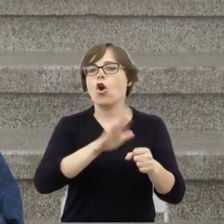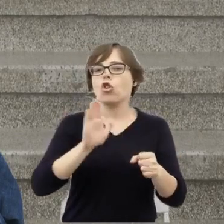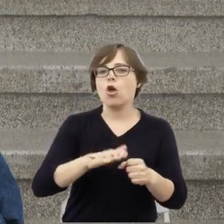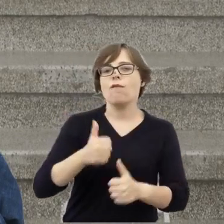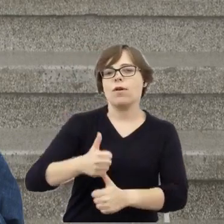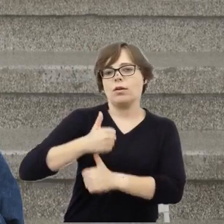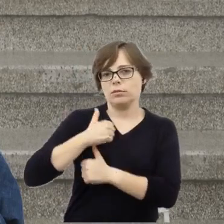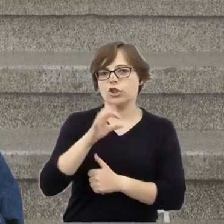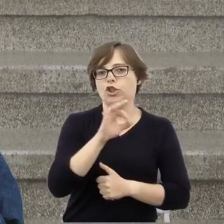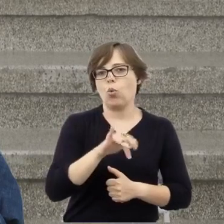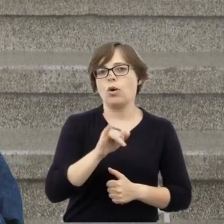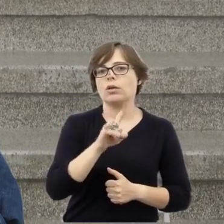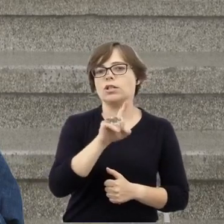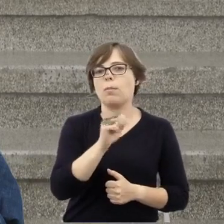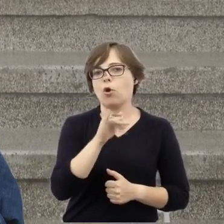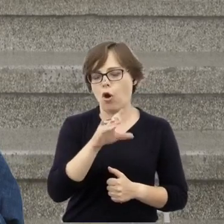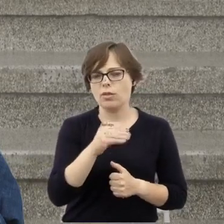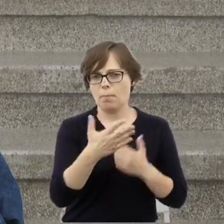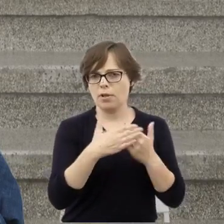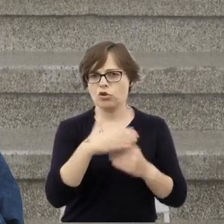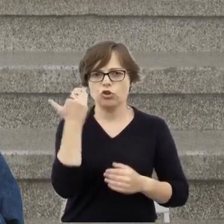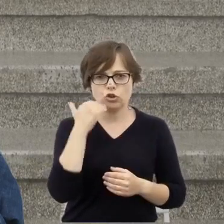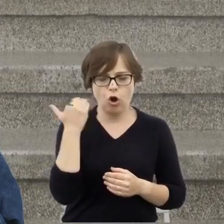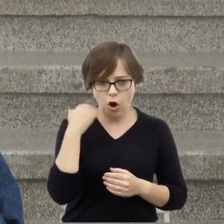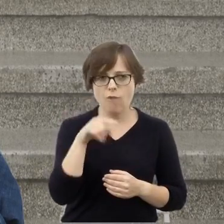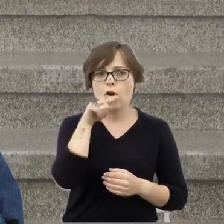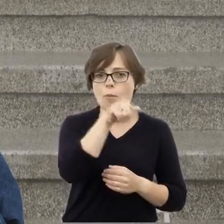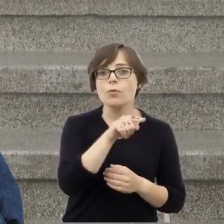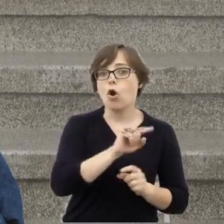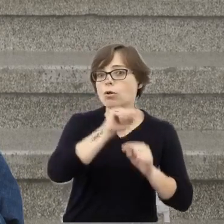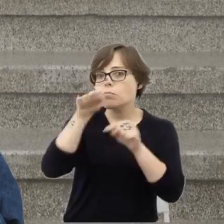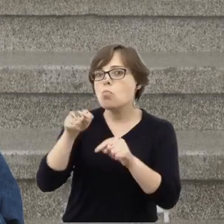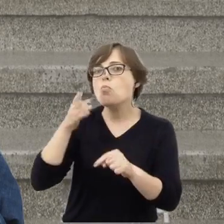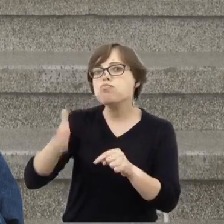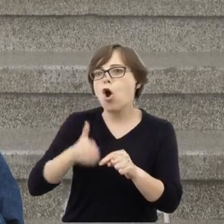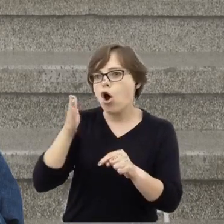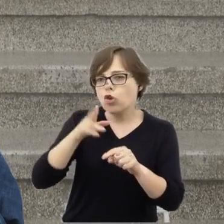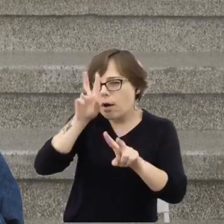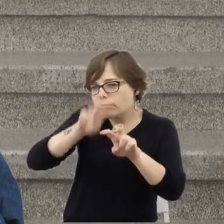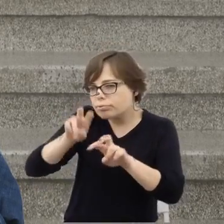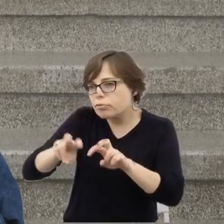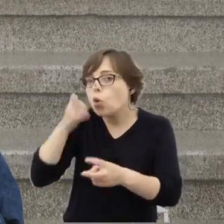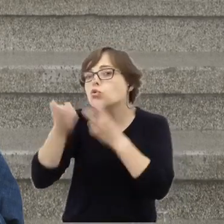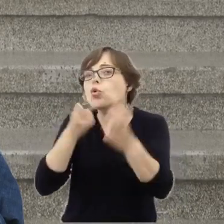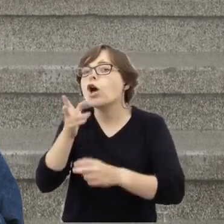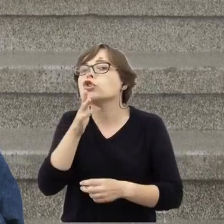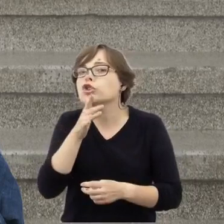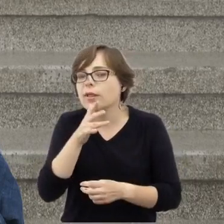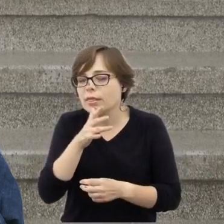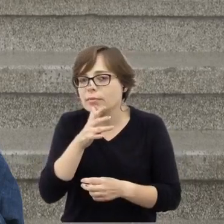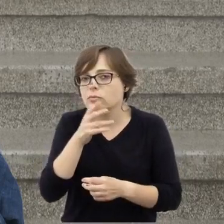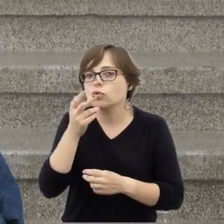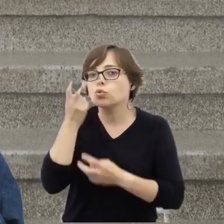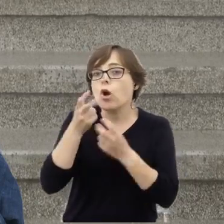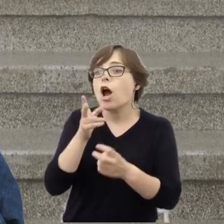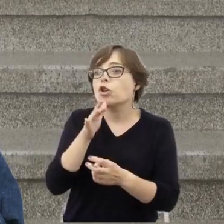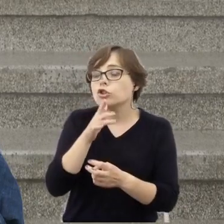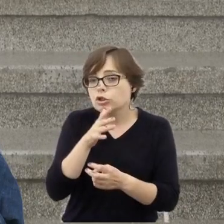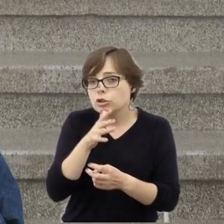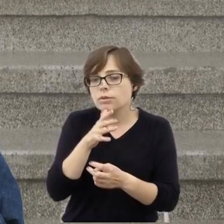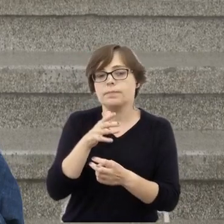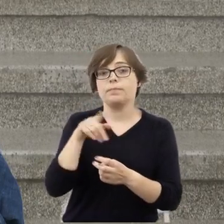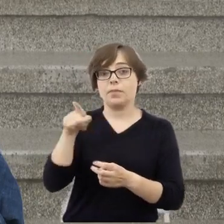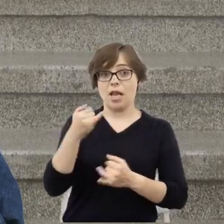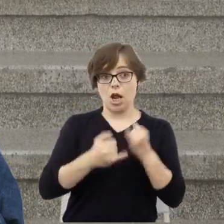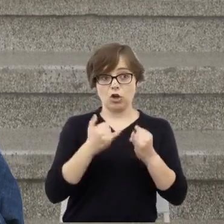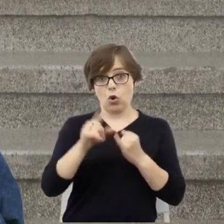Częstochowy, przeprowadzał rewizję w pociągach, szukał Żydów. I tych, których albo pasażerowie